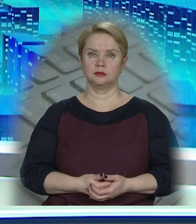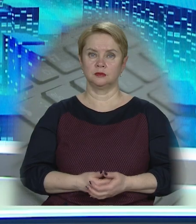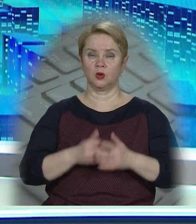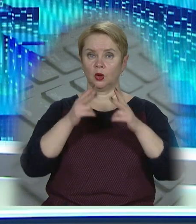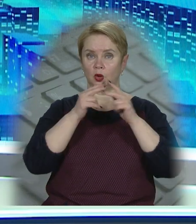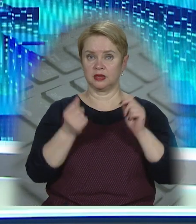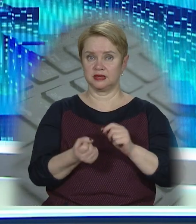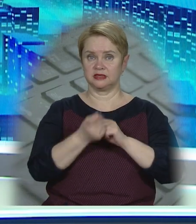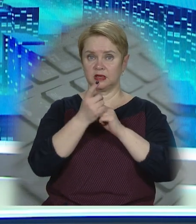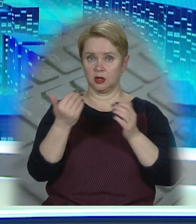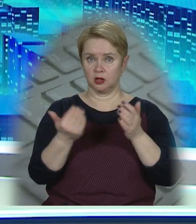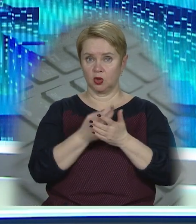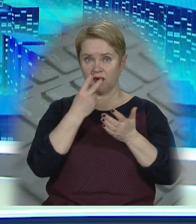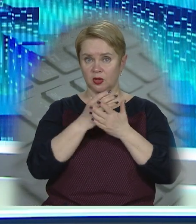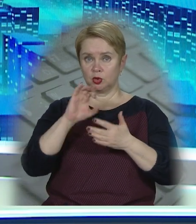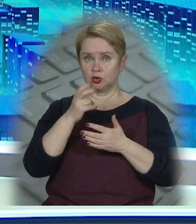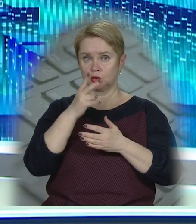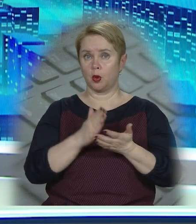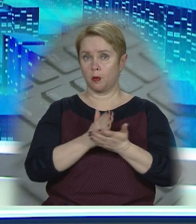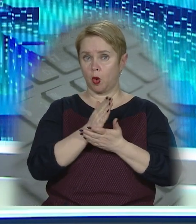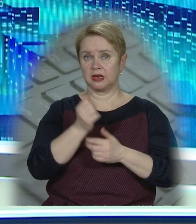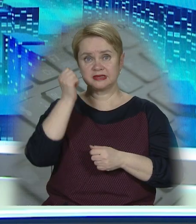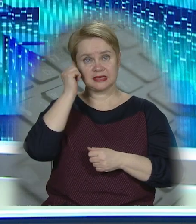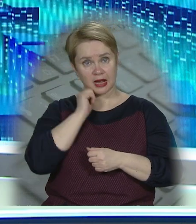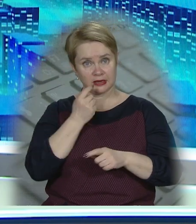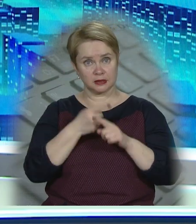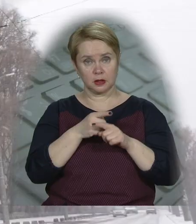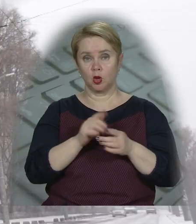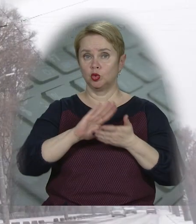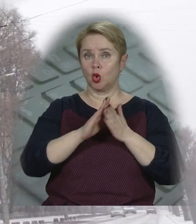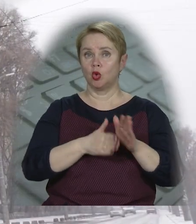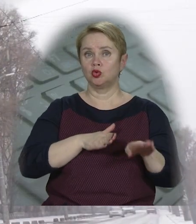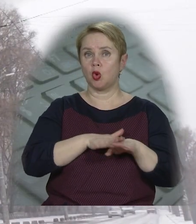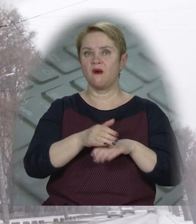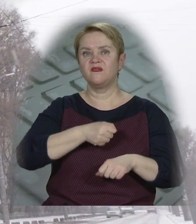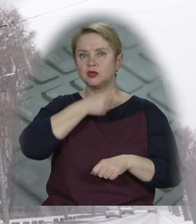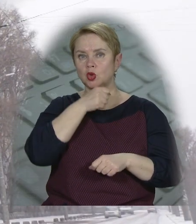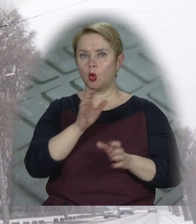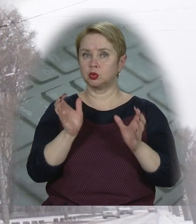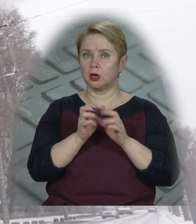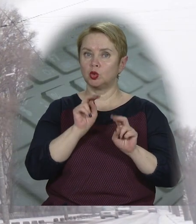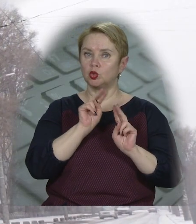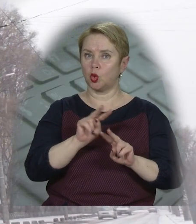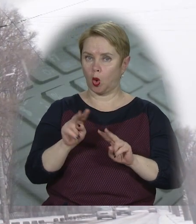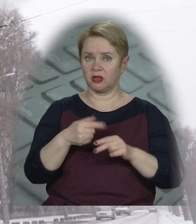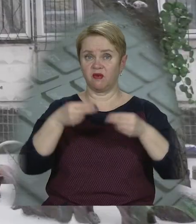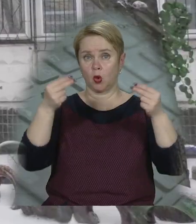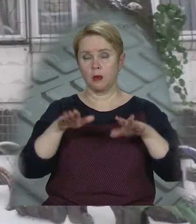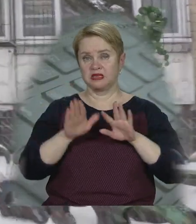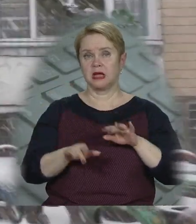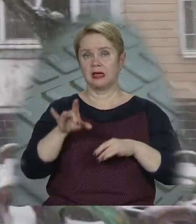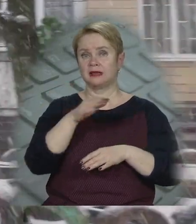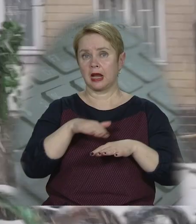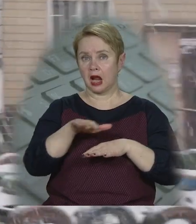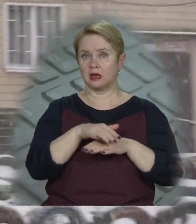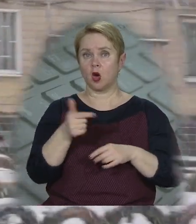У Дніпрі з'явився новий вид соціальної послуги для стареньких – договір довічного утримання або догляду. Його укладають з